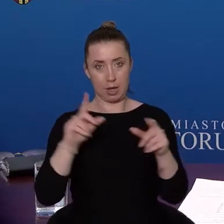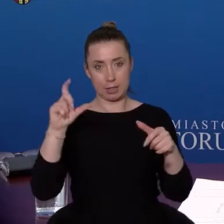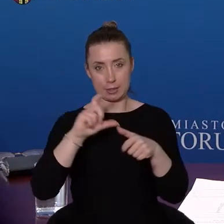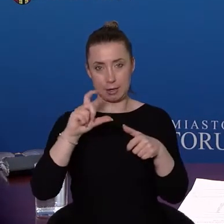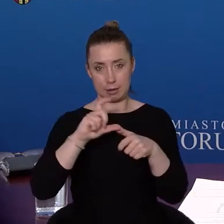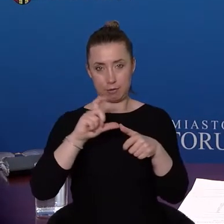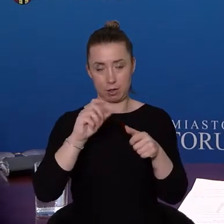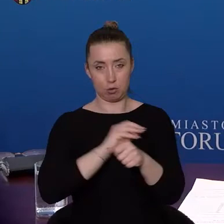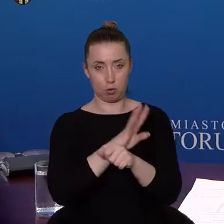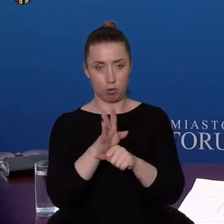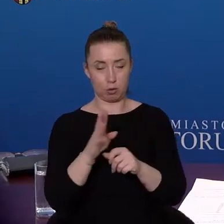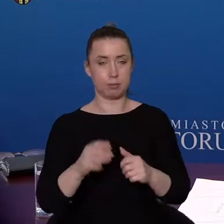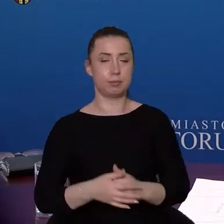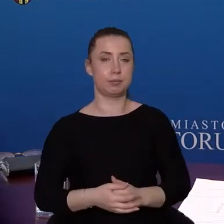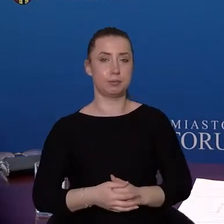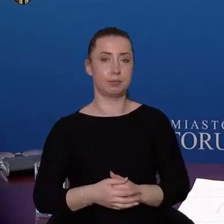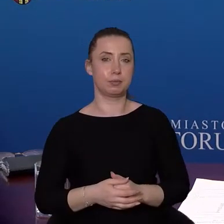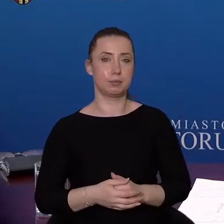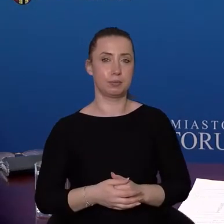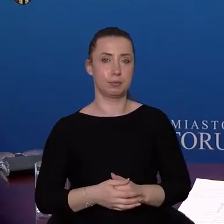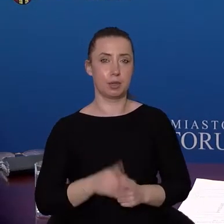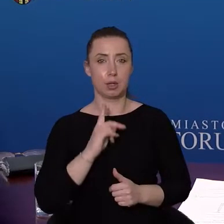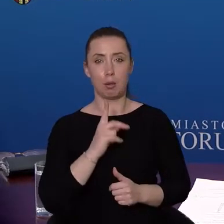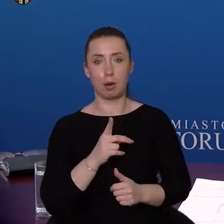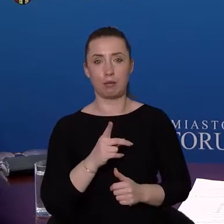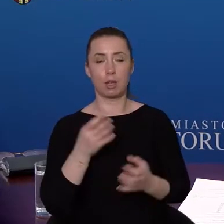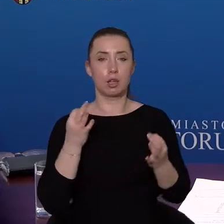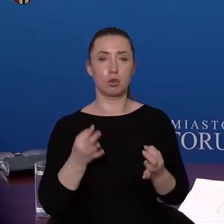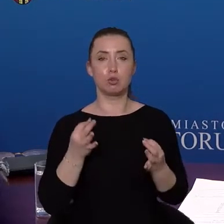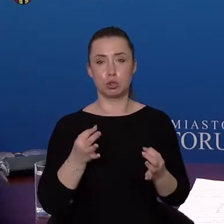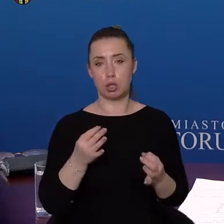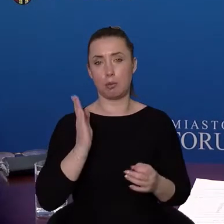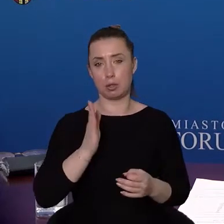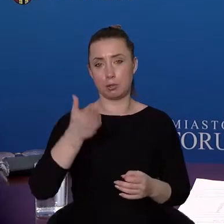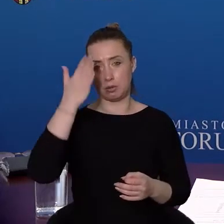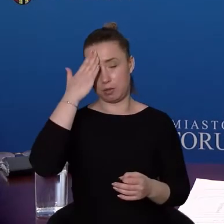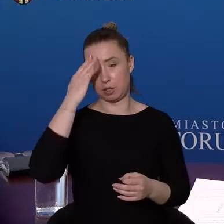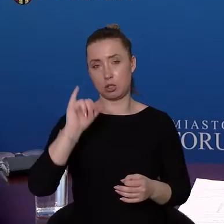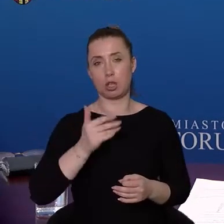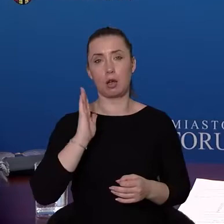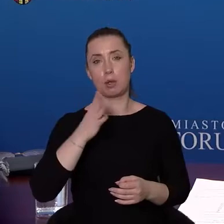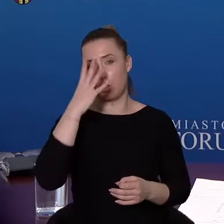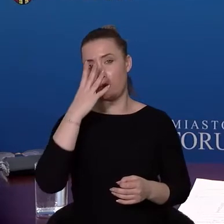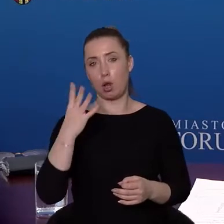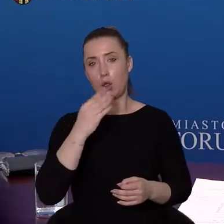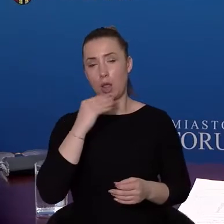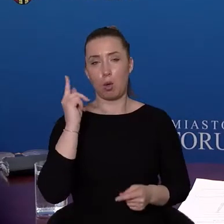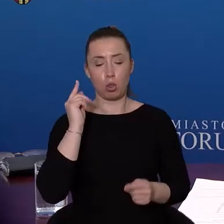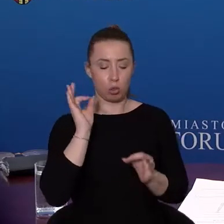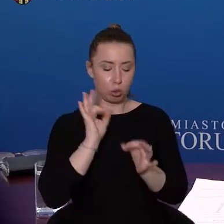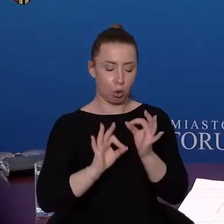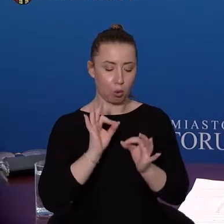-19. Tak naprawdę pewnie dzisiaj dowiemy się szczegółów dotyczących możliwości